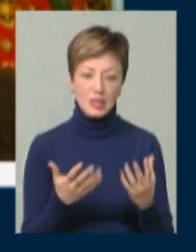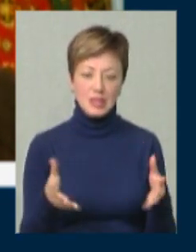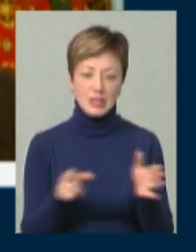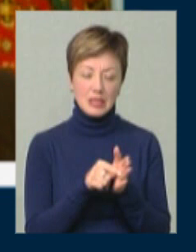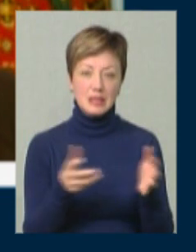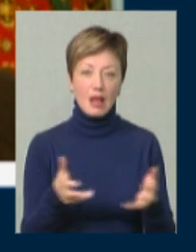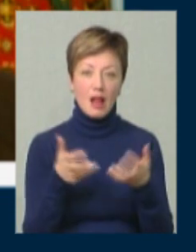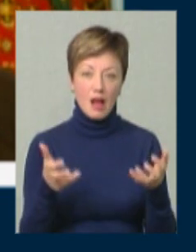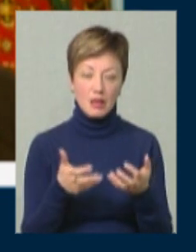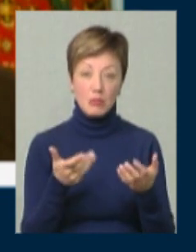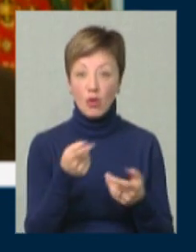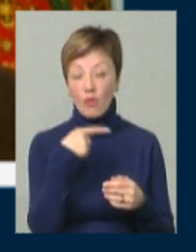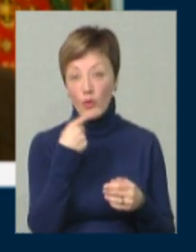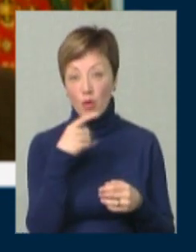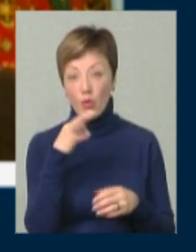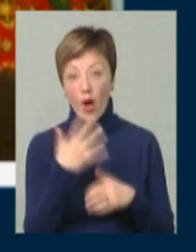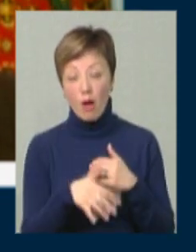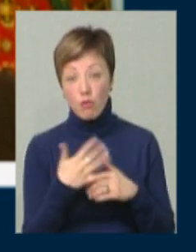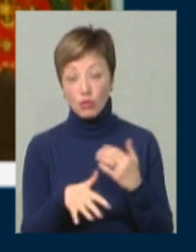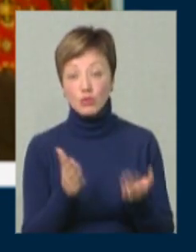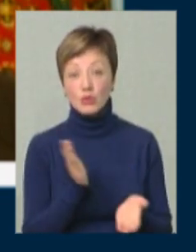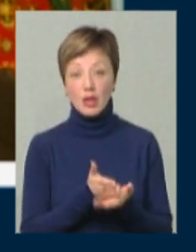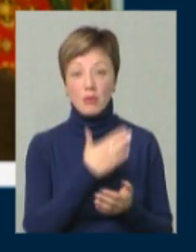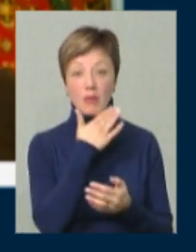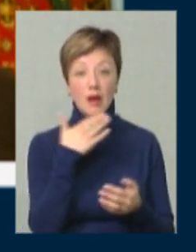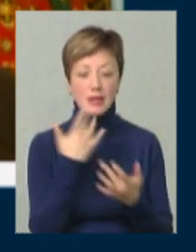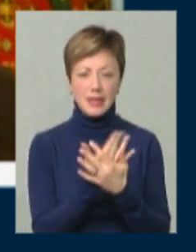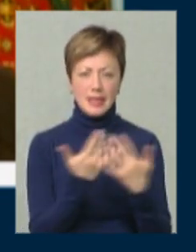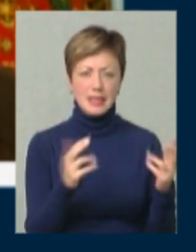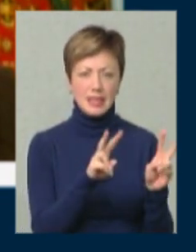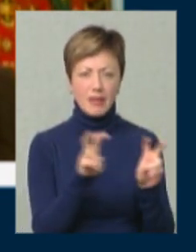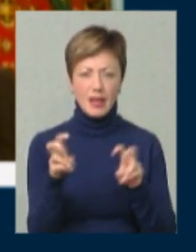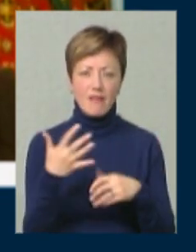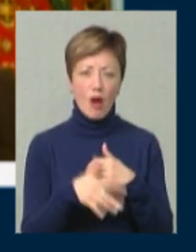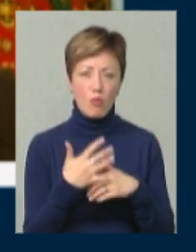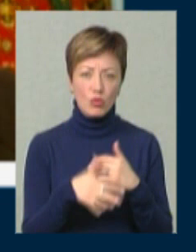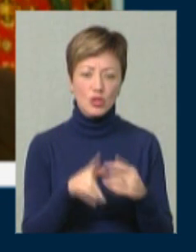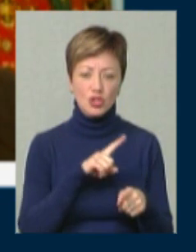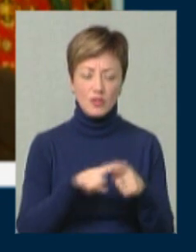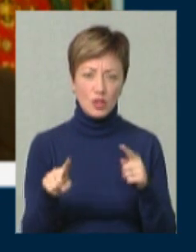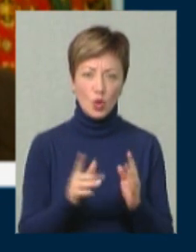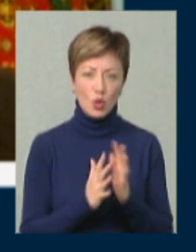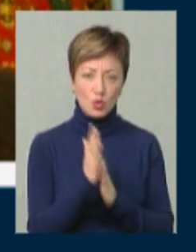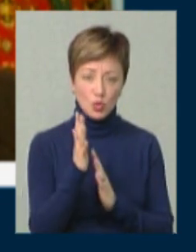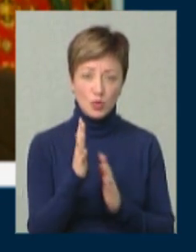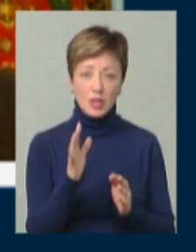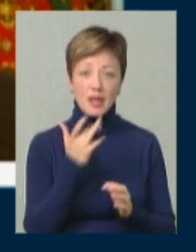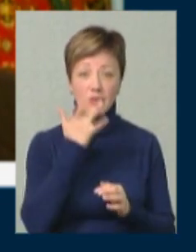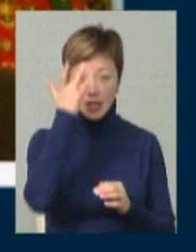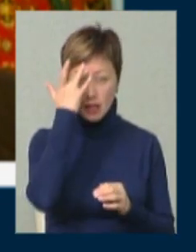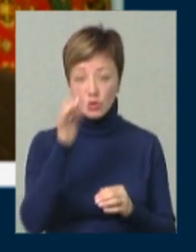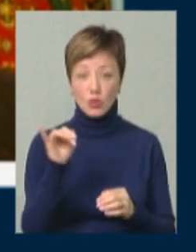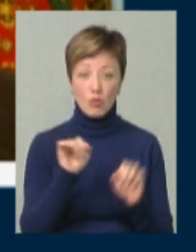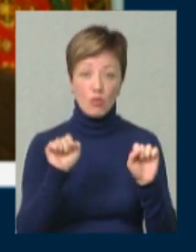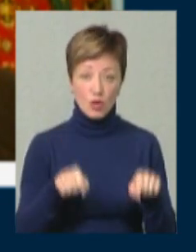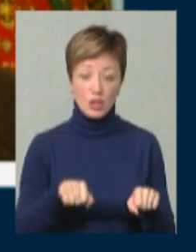салатами. І якщо ми говоримо про капусту, то є багато різних видів капусти, які швидко ростуть влітку,